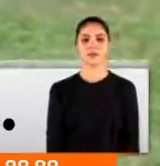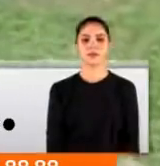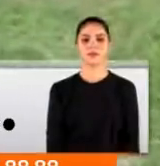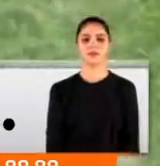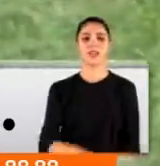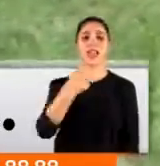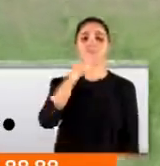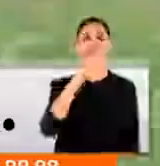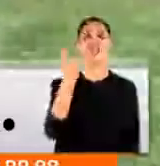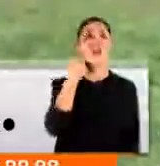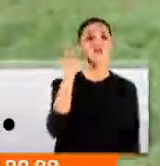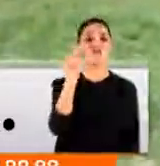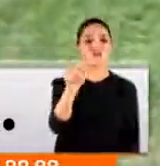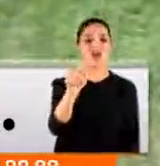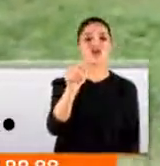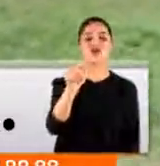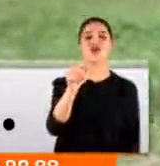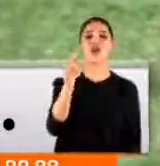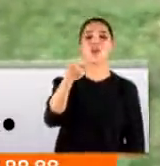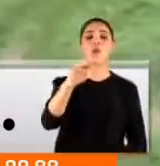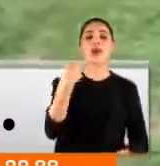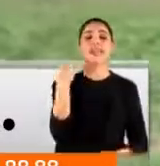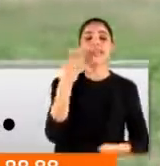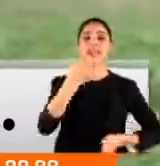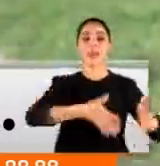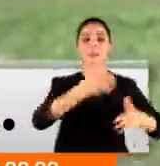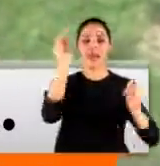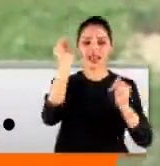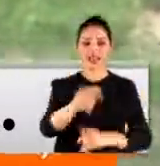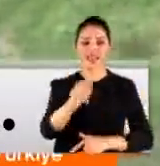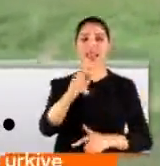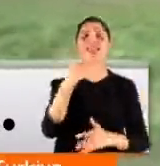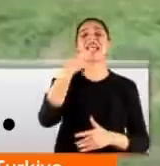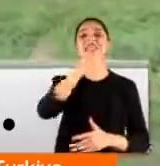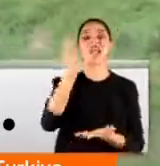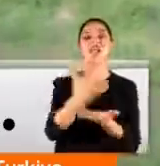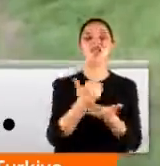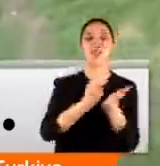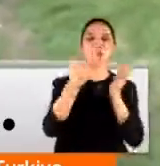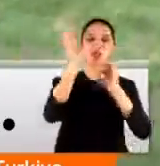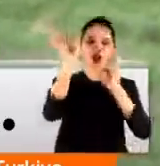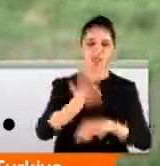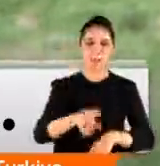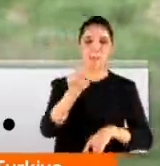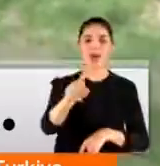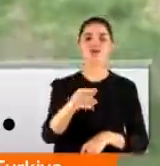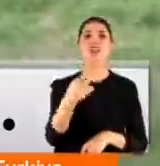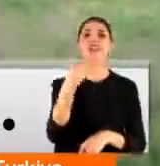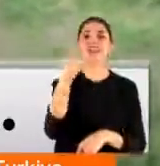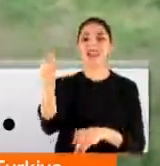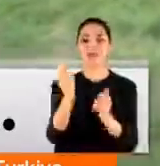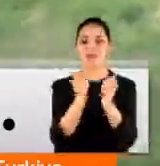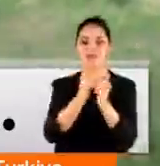Zeytini ile ünlü Orhan Gazi'nin yeni mahallesindeyiz. Artık zeytinde hasat mevsimi başladı. Hanım Ağa ile birlikte